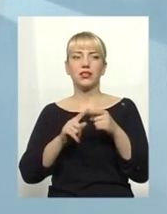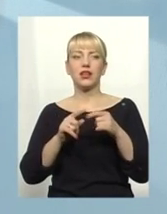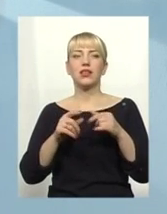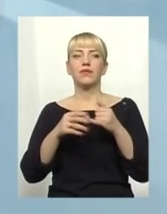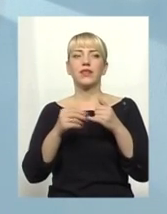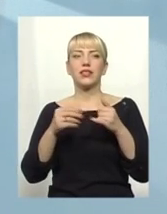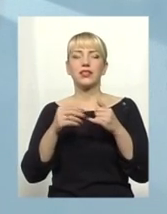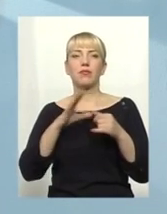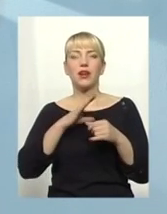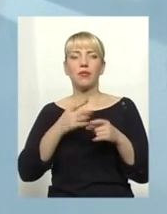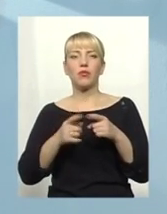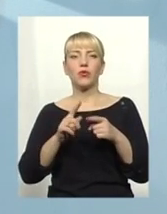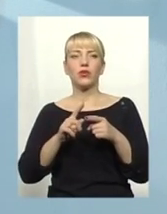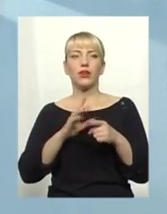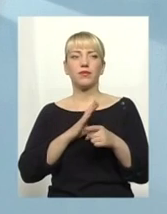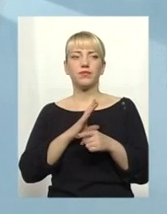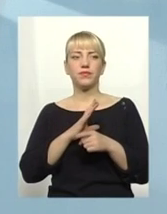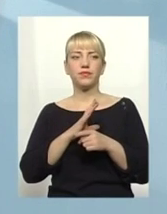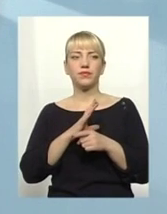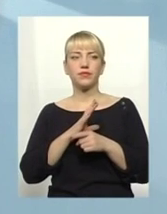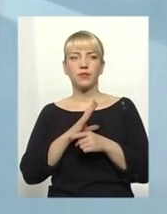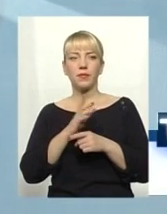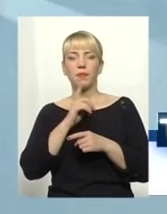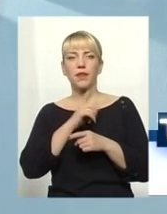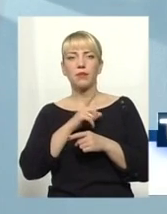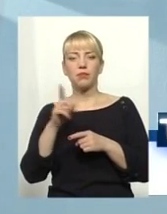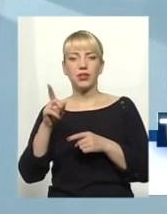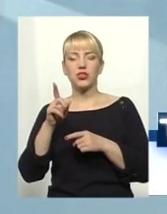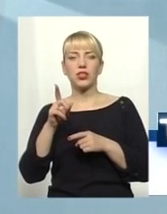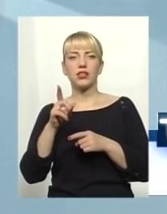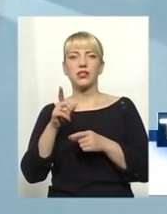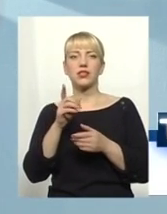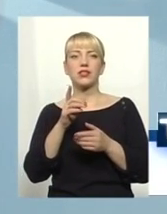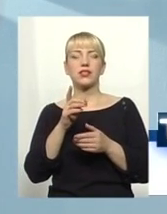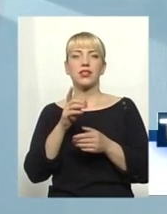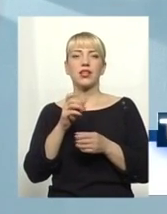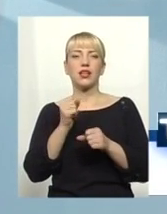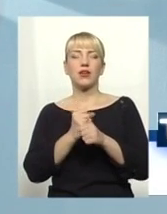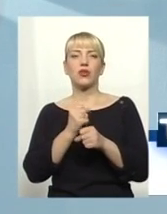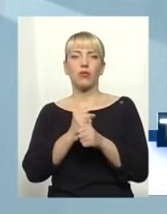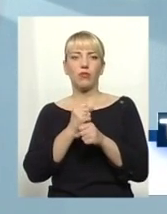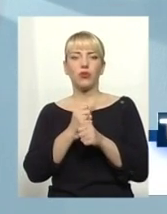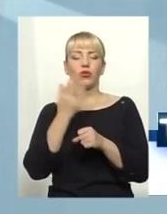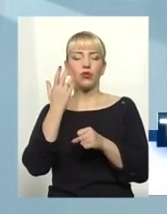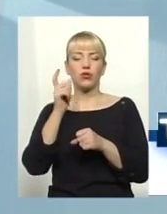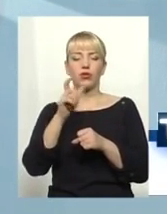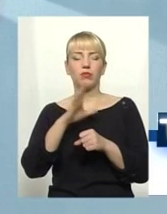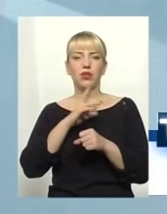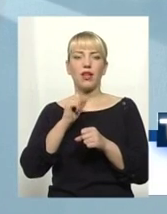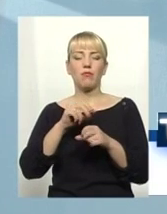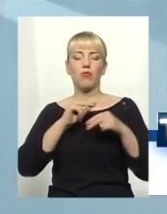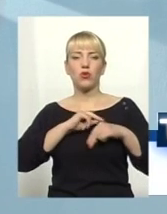були саме під час каденції, коли людина була на посаді. І плюс дружина в 2015